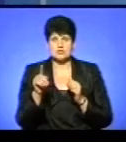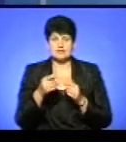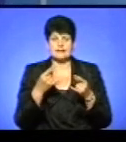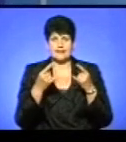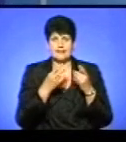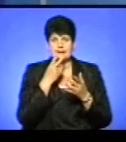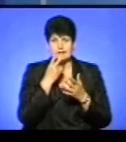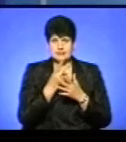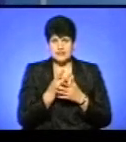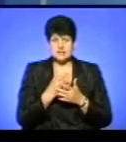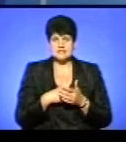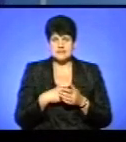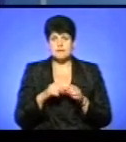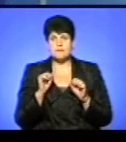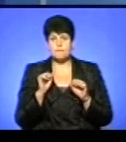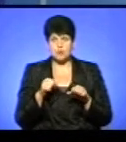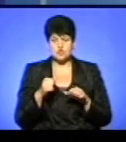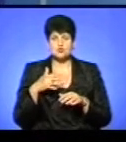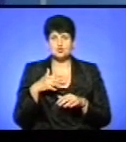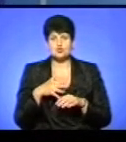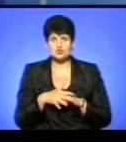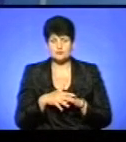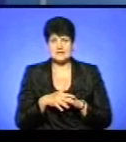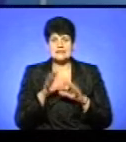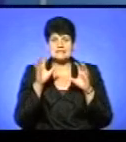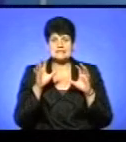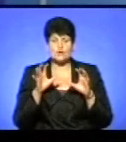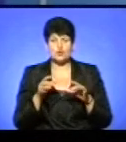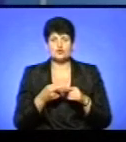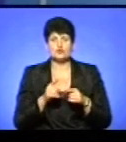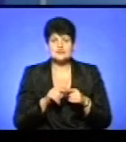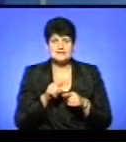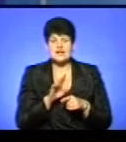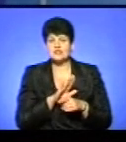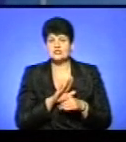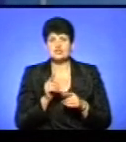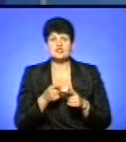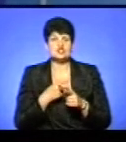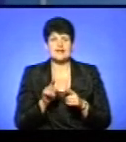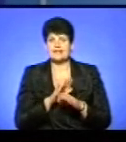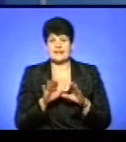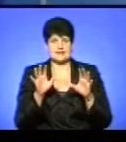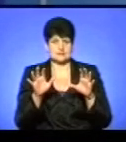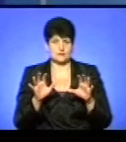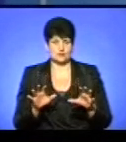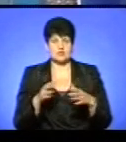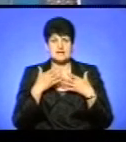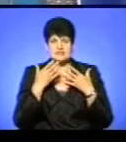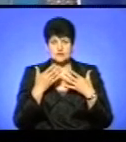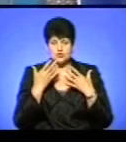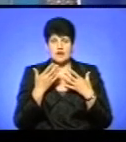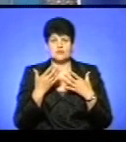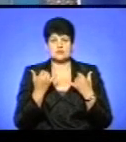себе може зрозуміти, чи законно, чи це незаконно. Я зачитаю зараз практично